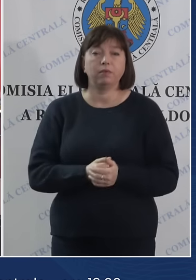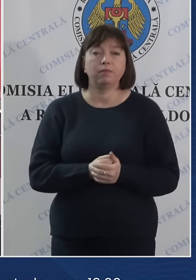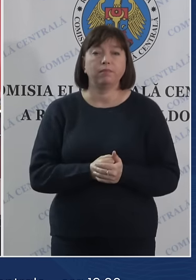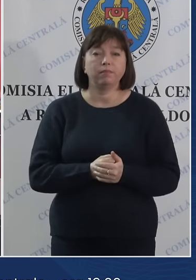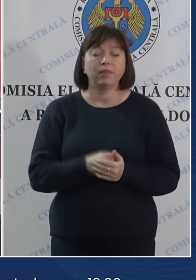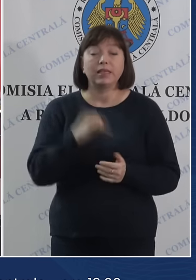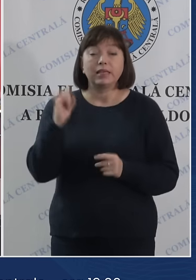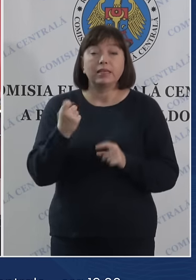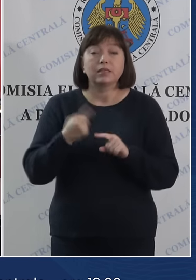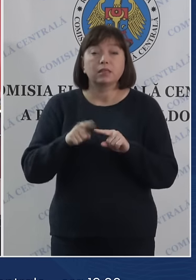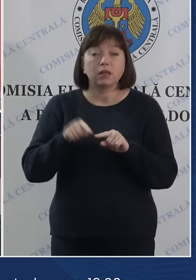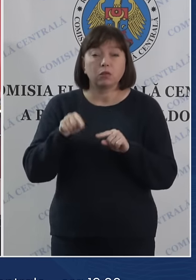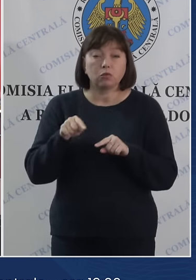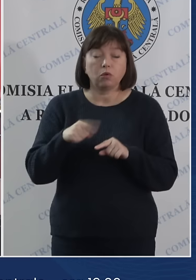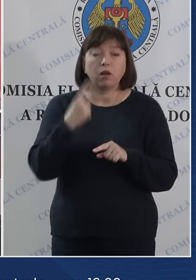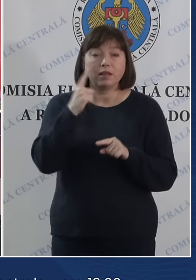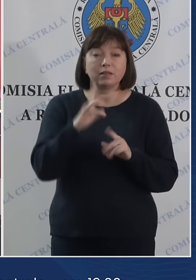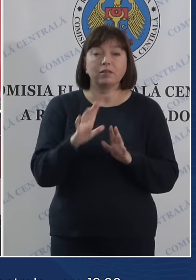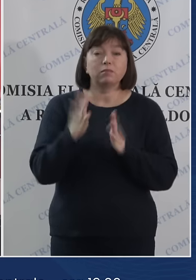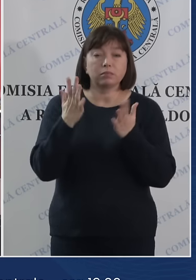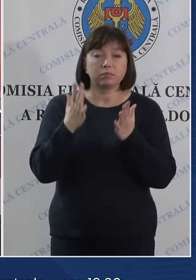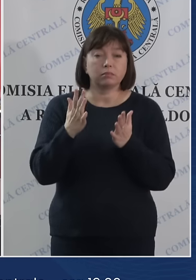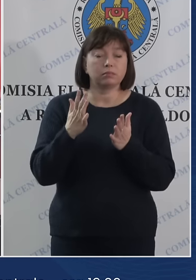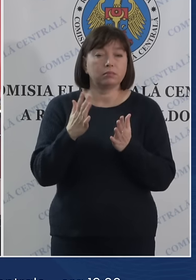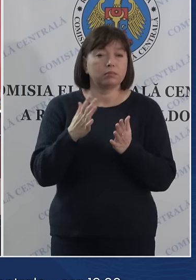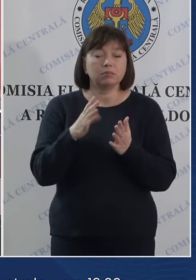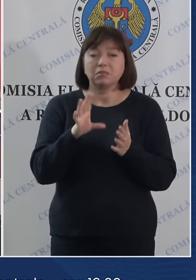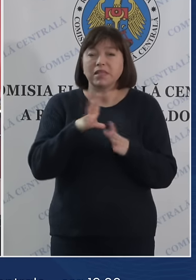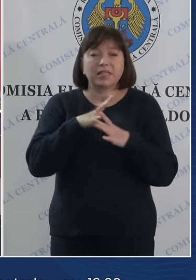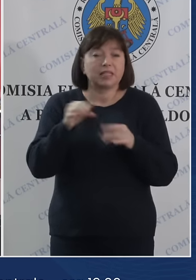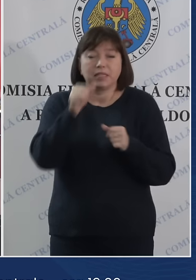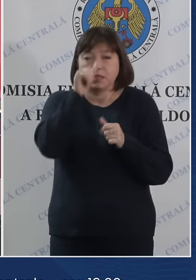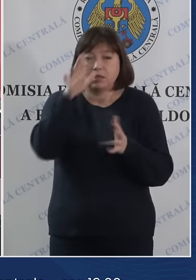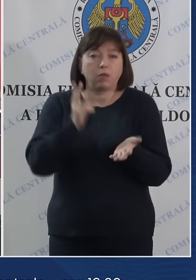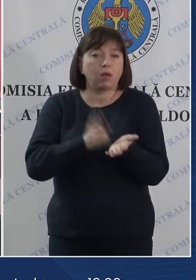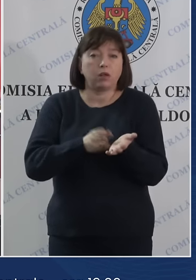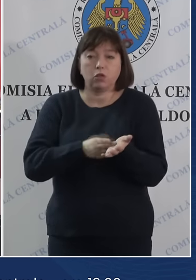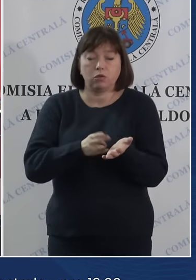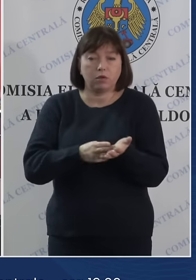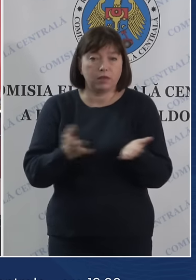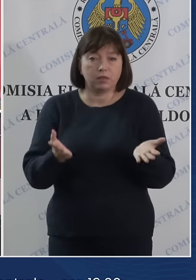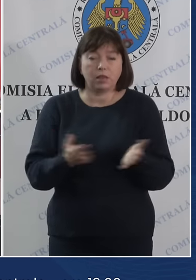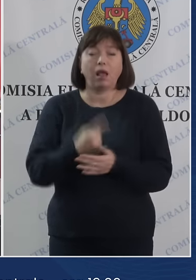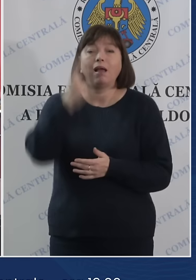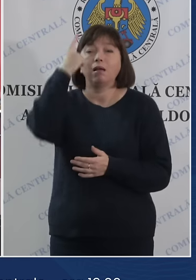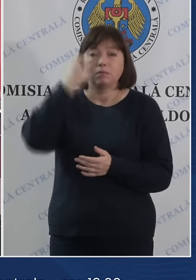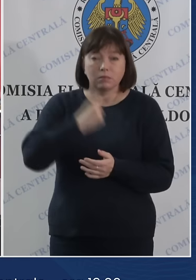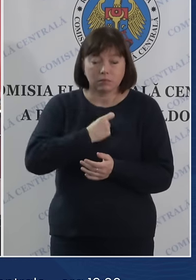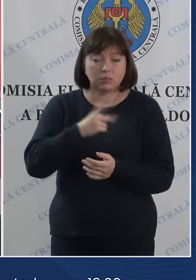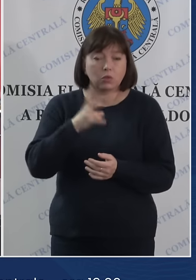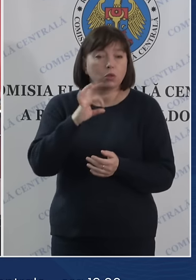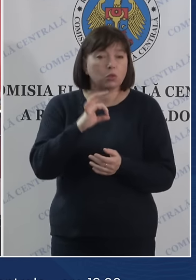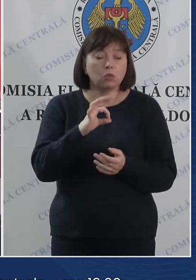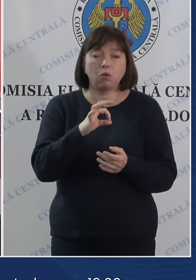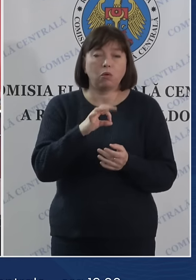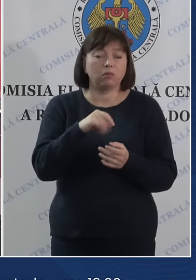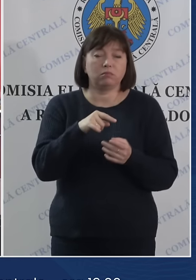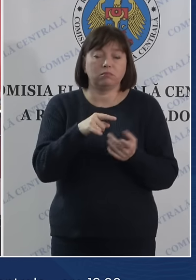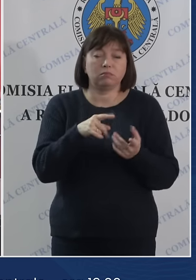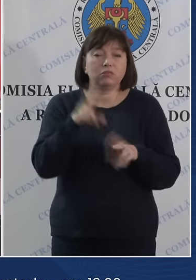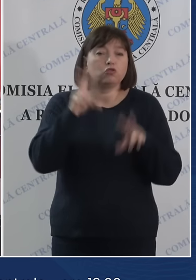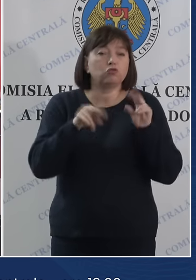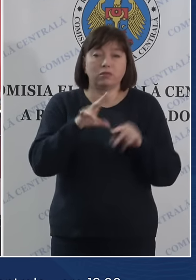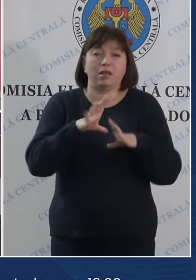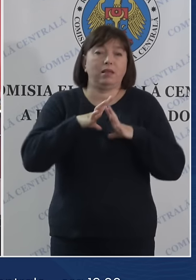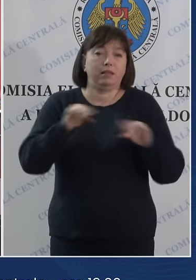dintre care un incident nu s-a adevărit, adică nu constituie contravenție.